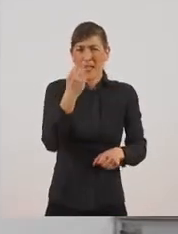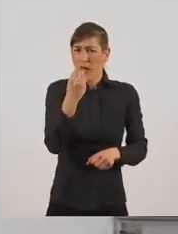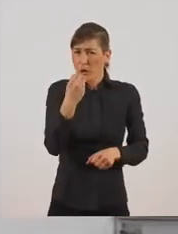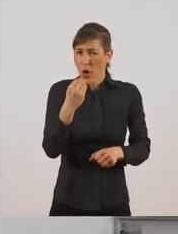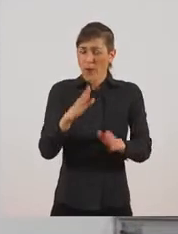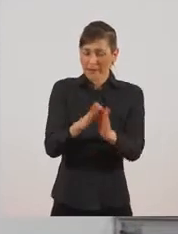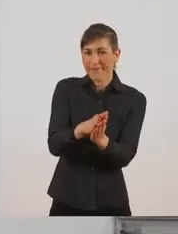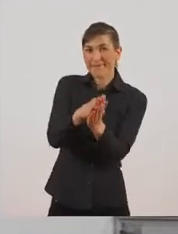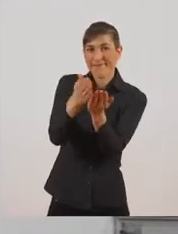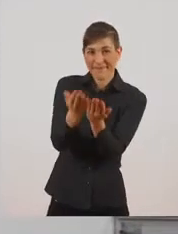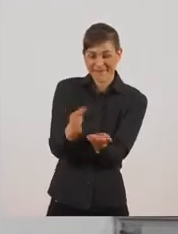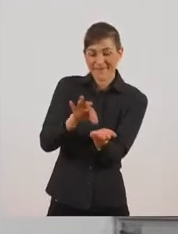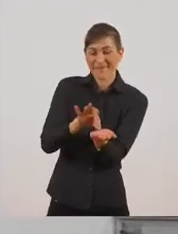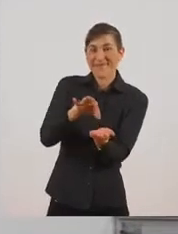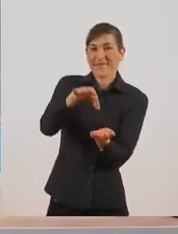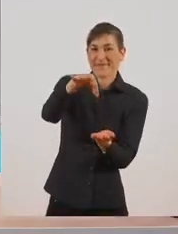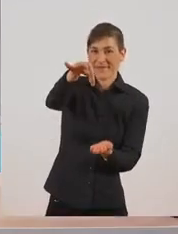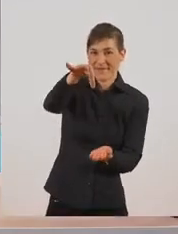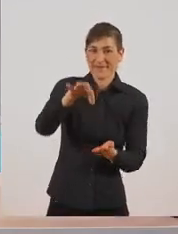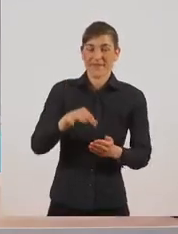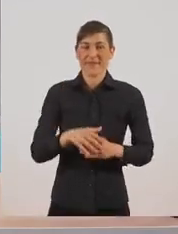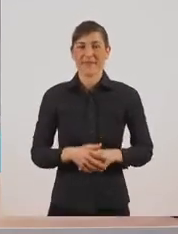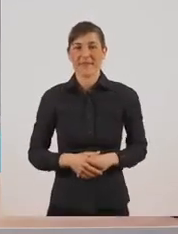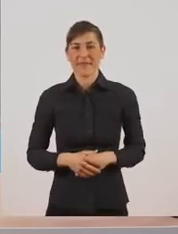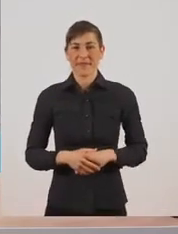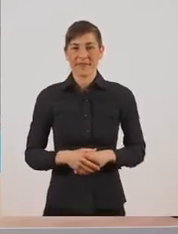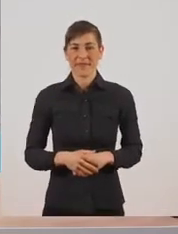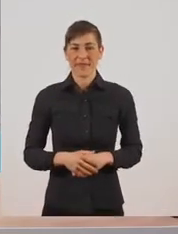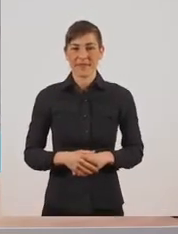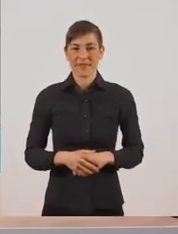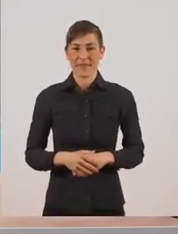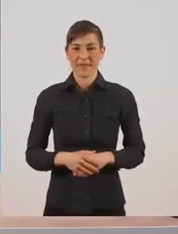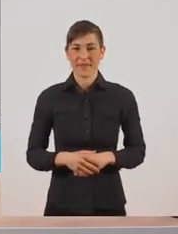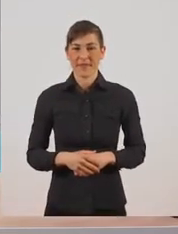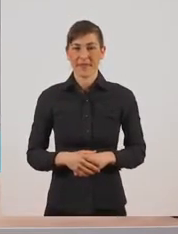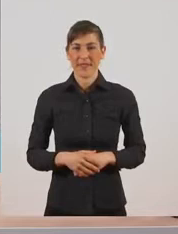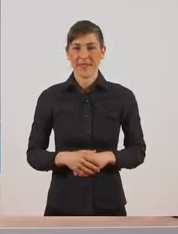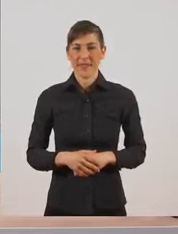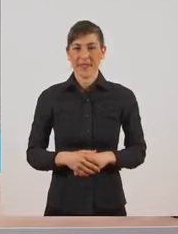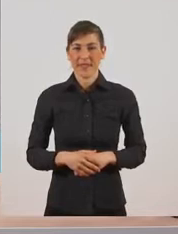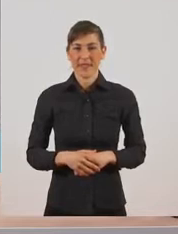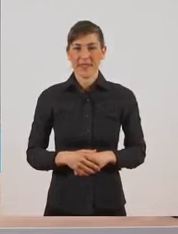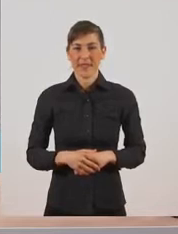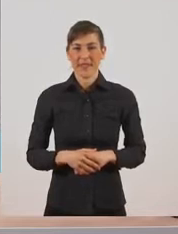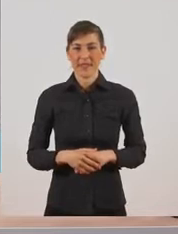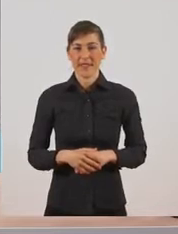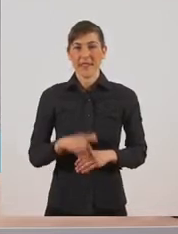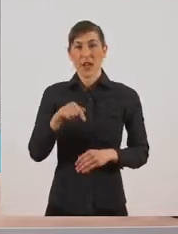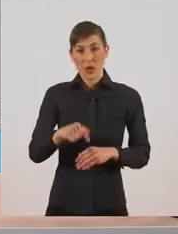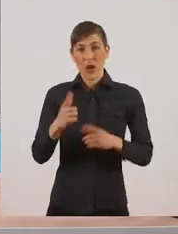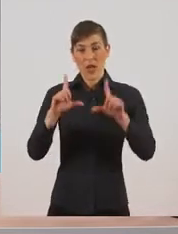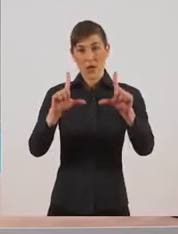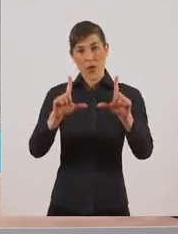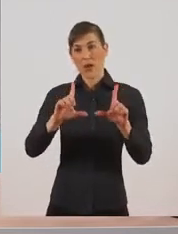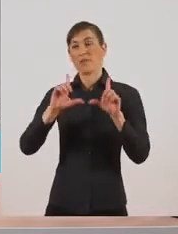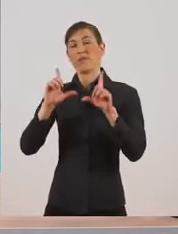βγάζουμε και θα τα έχετε δει ελπίζω. Και το βάζουμε, όπως είπαμε, στα σπονδυλώτά μας.